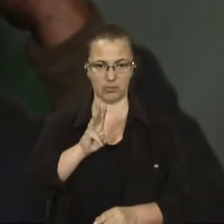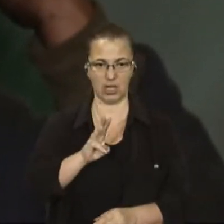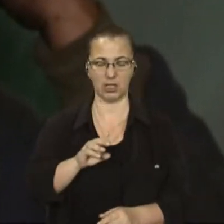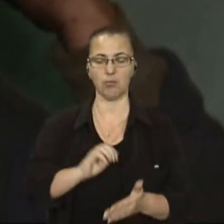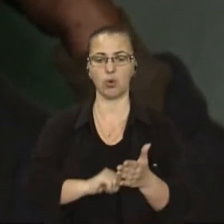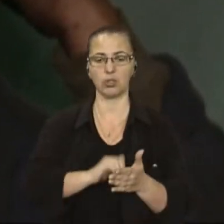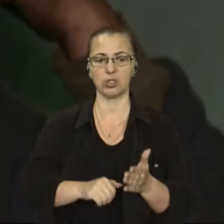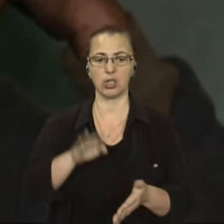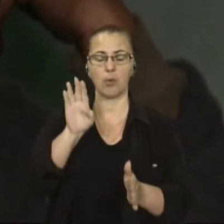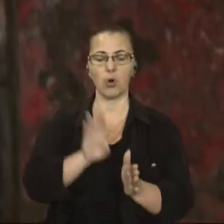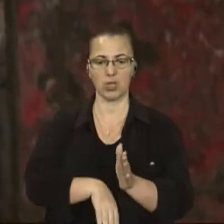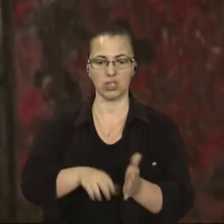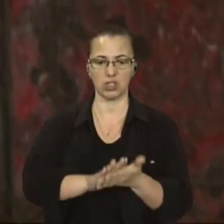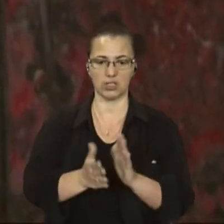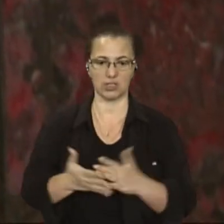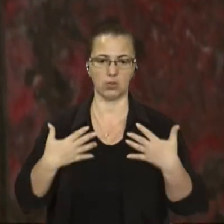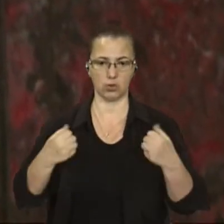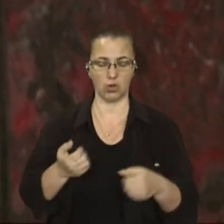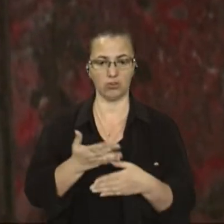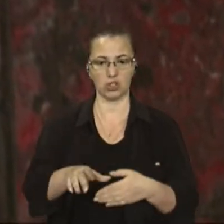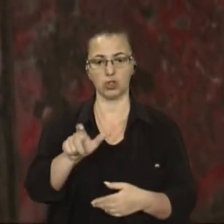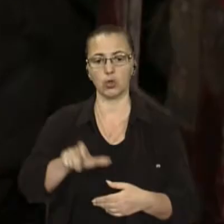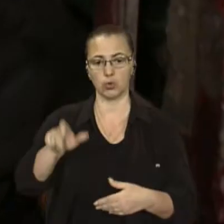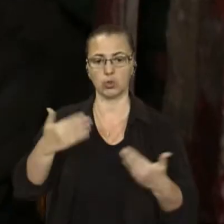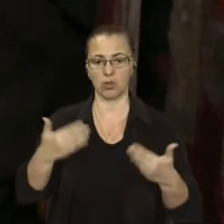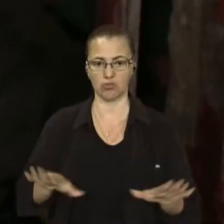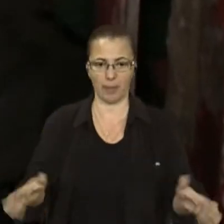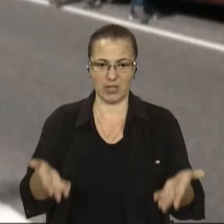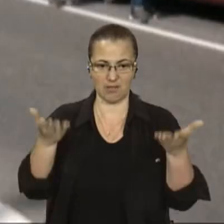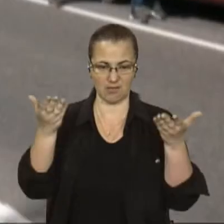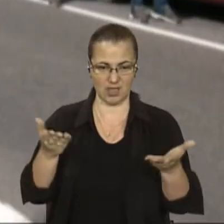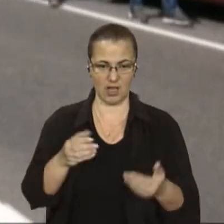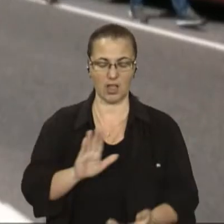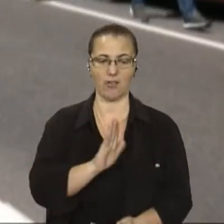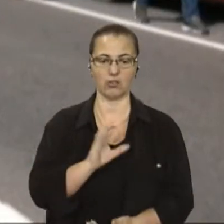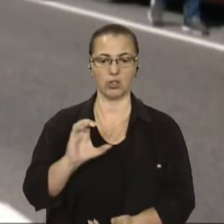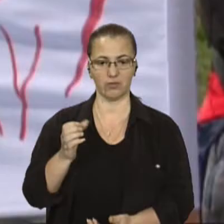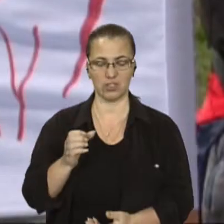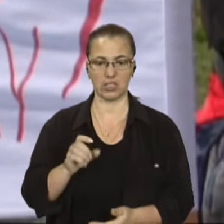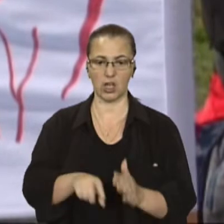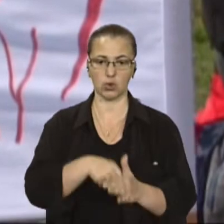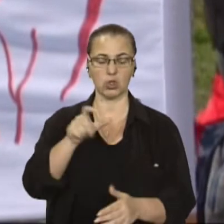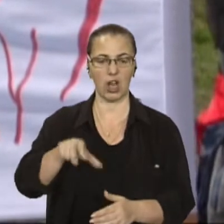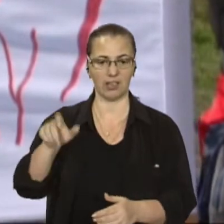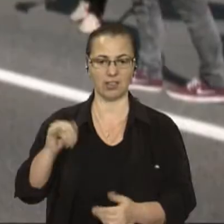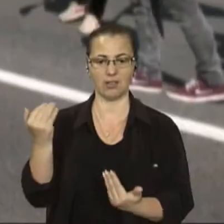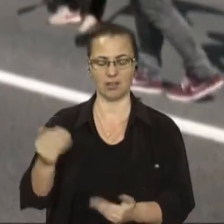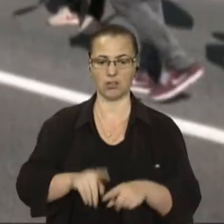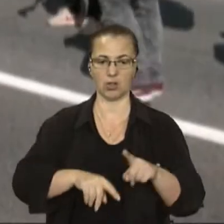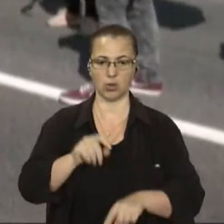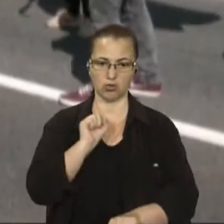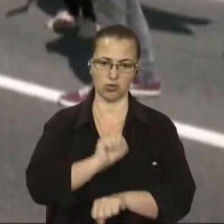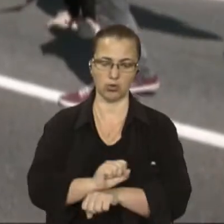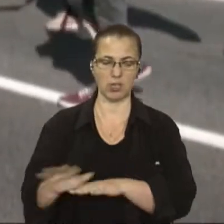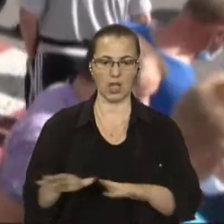погіршення стану здоров'я частину гірників вже підняли на поверхню. А у вівторок та середу шахтарі та їхні родичі перекривали трасу